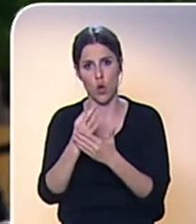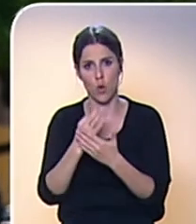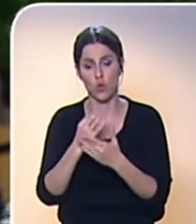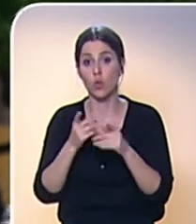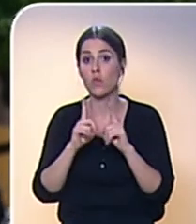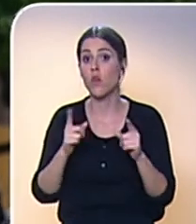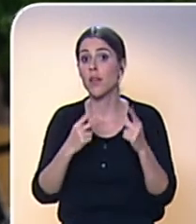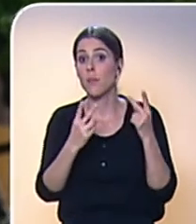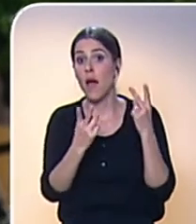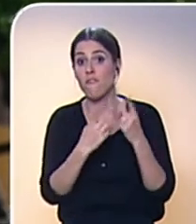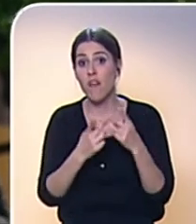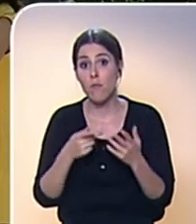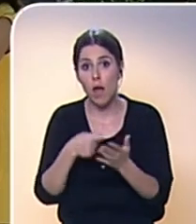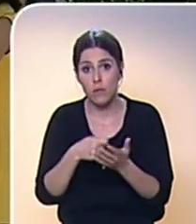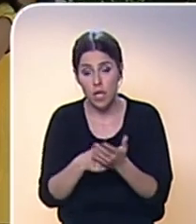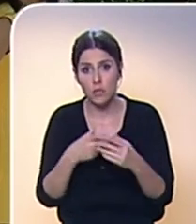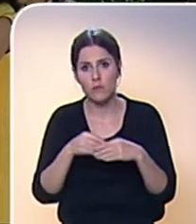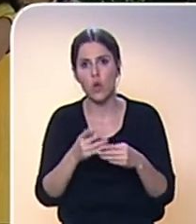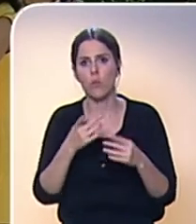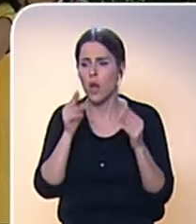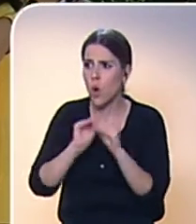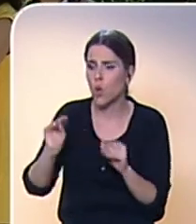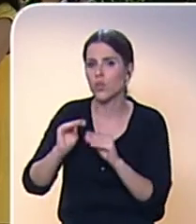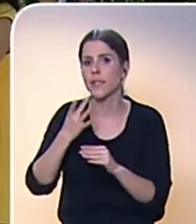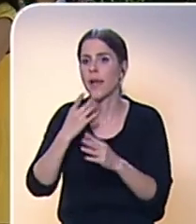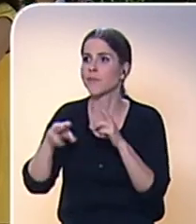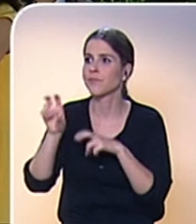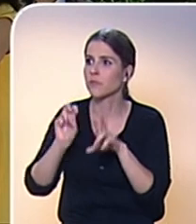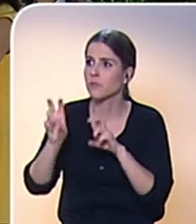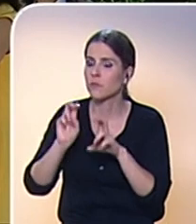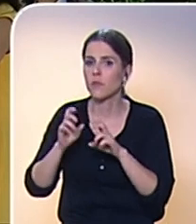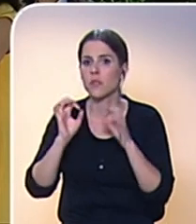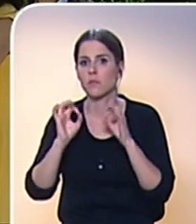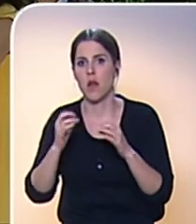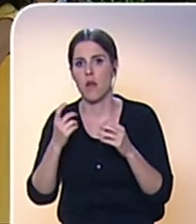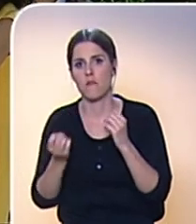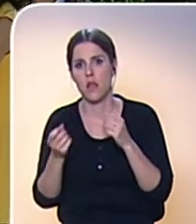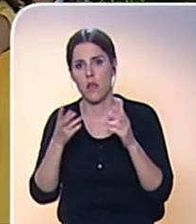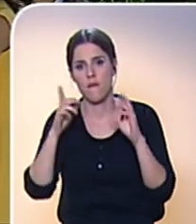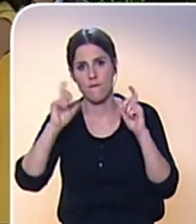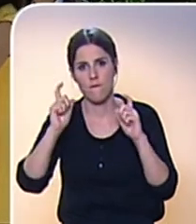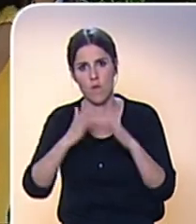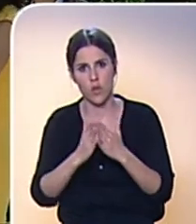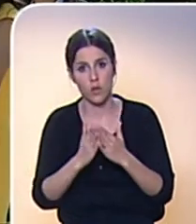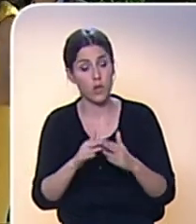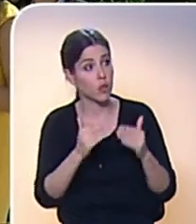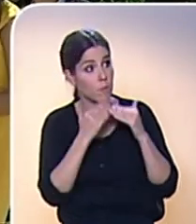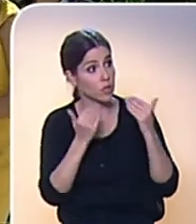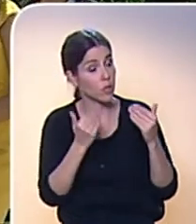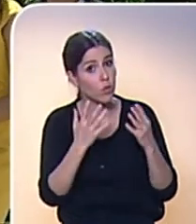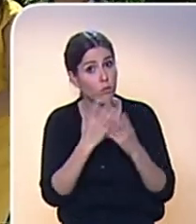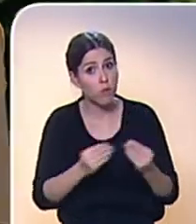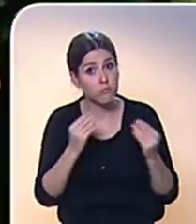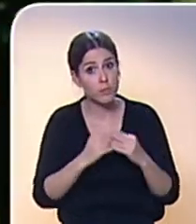aplikace se naučí zákazníci sestavit nebo základní trvky fotoky. Já vám děkuji za velmi příjemné povídání, já si